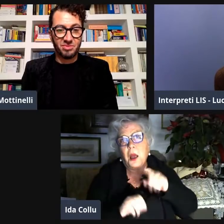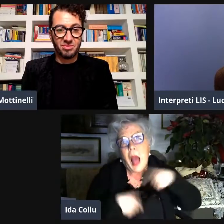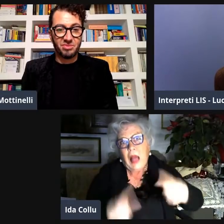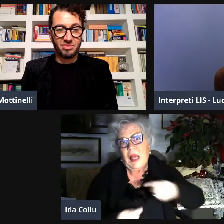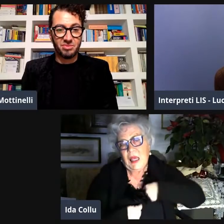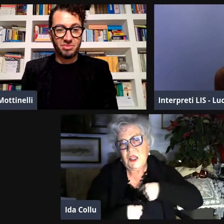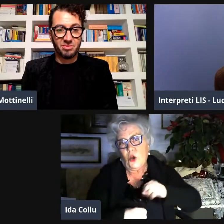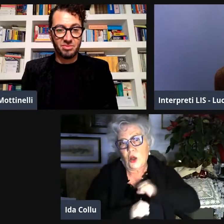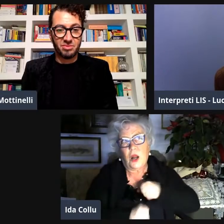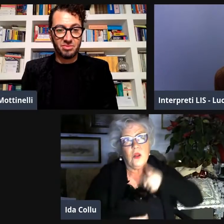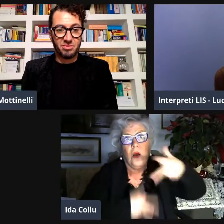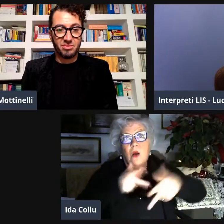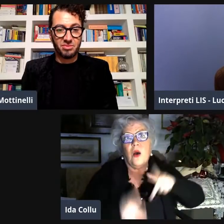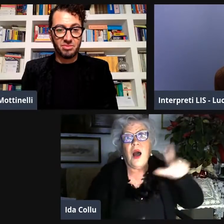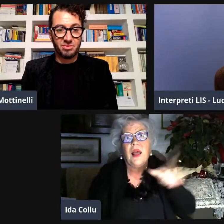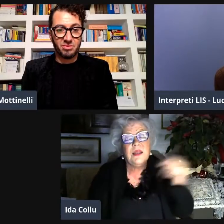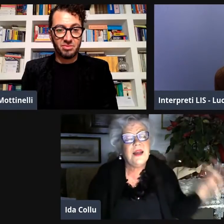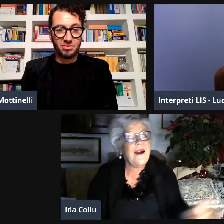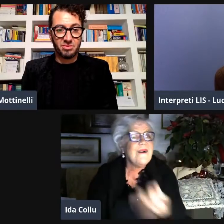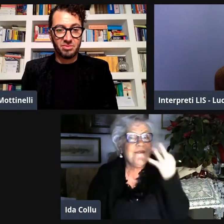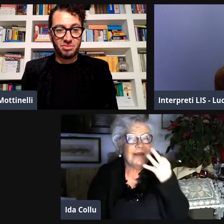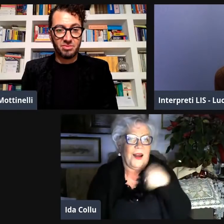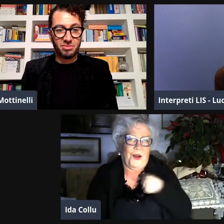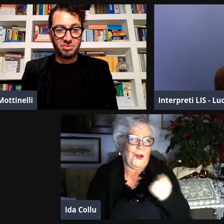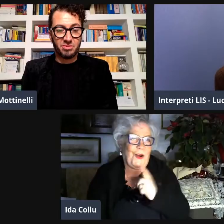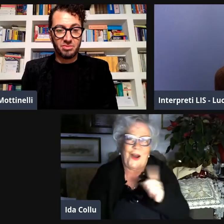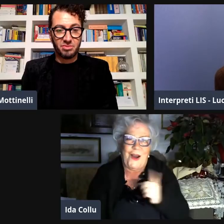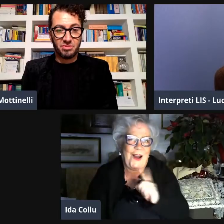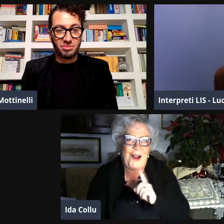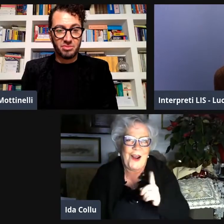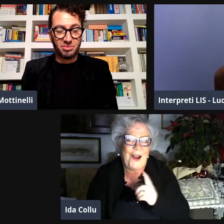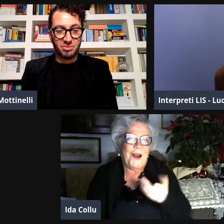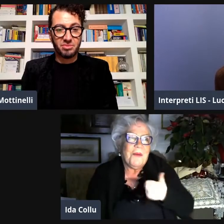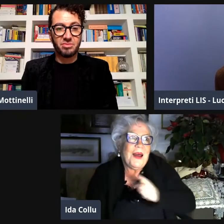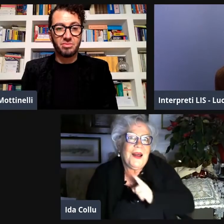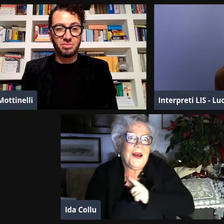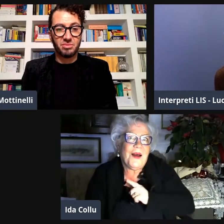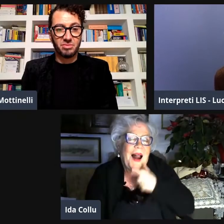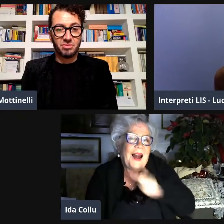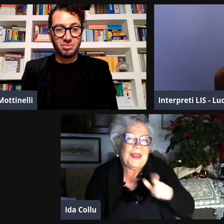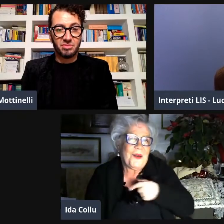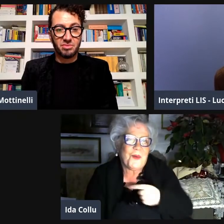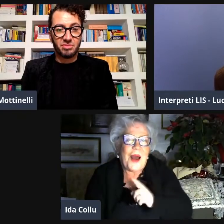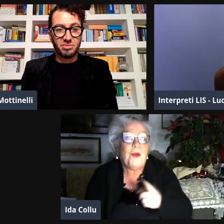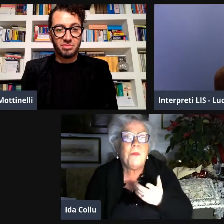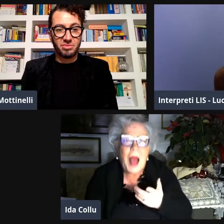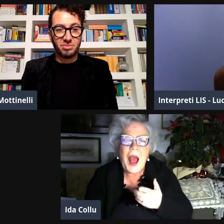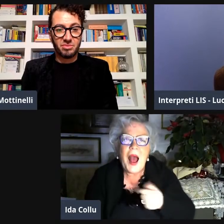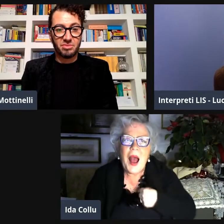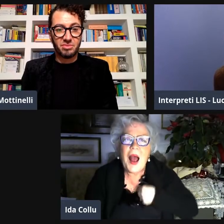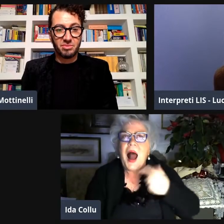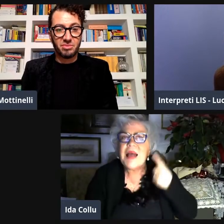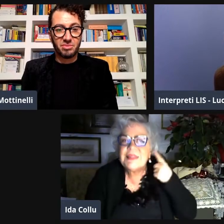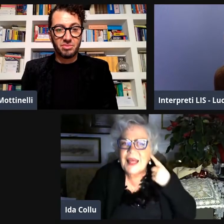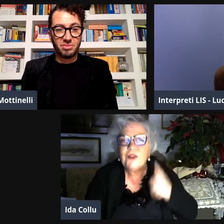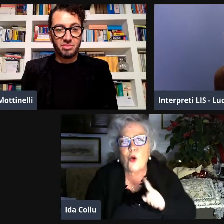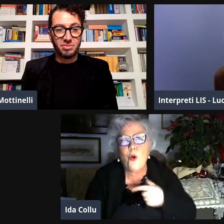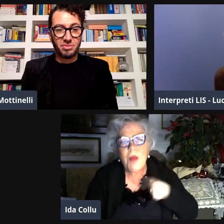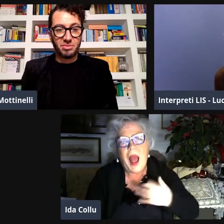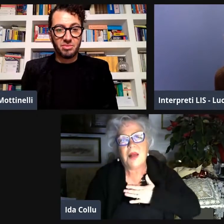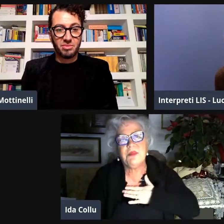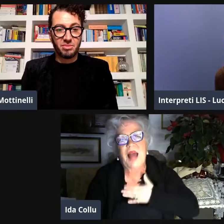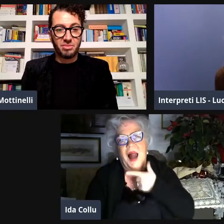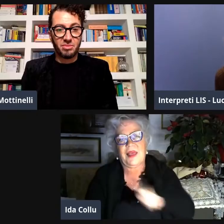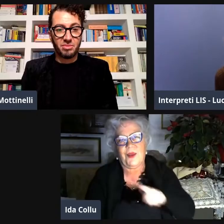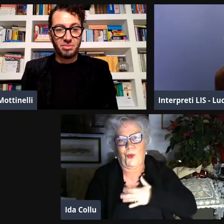e quindi io mi sono fidata di quello che è successo e io devo dire che appunto la lissa non